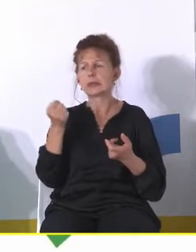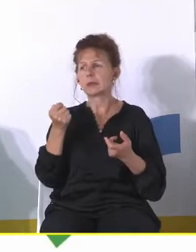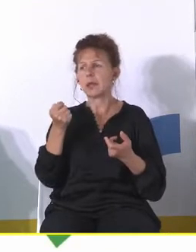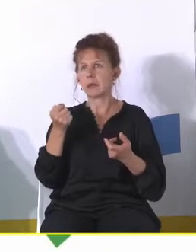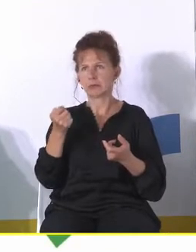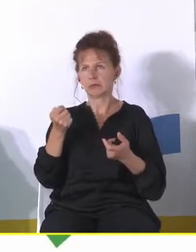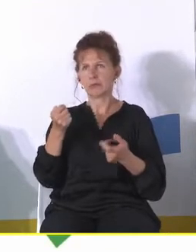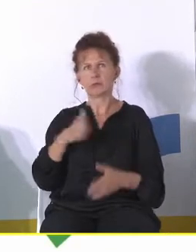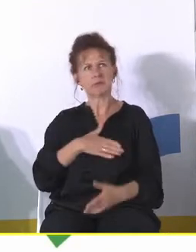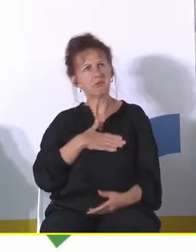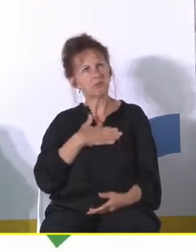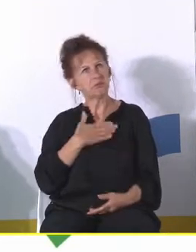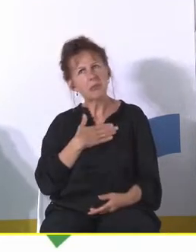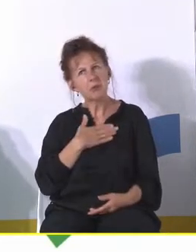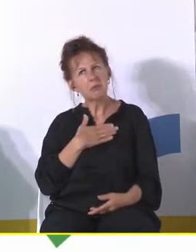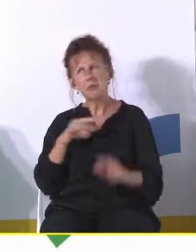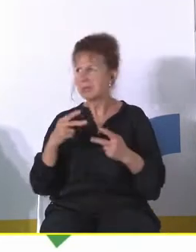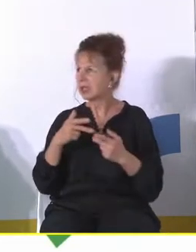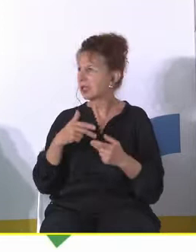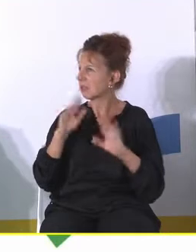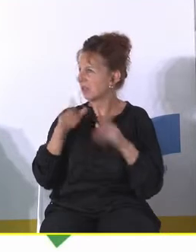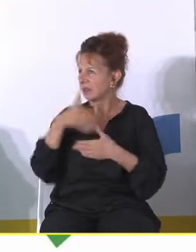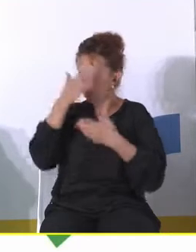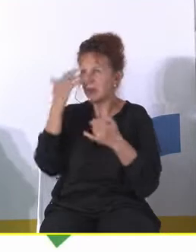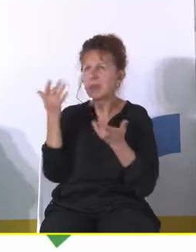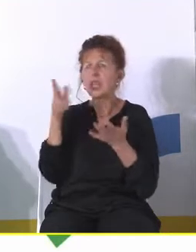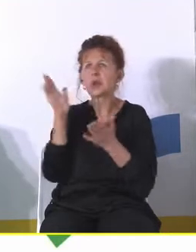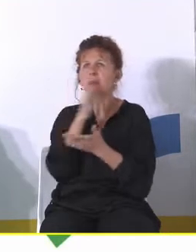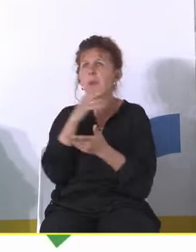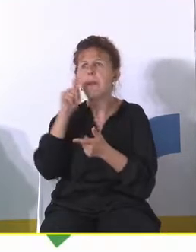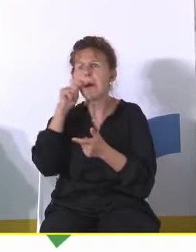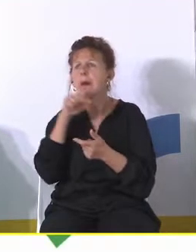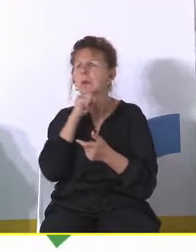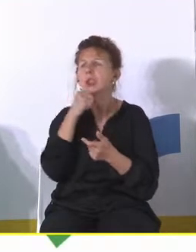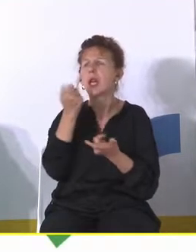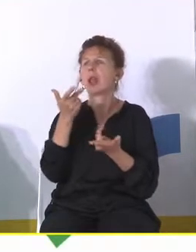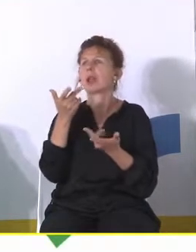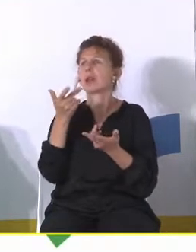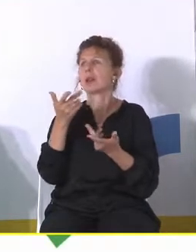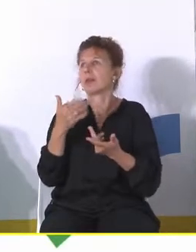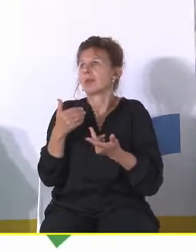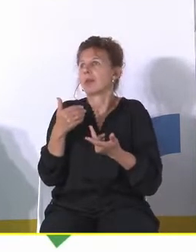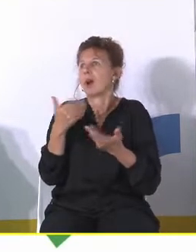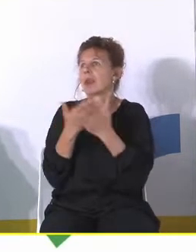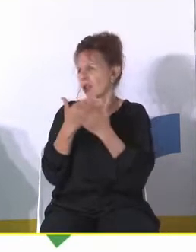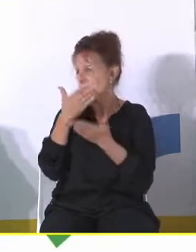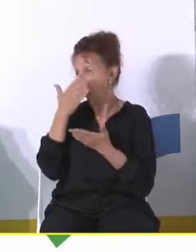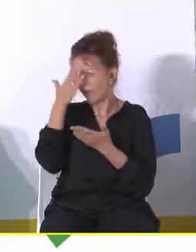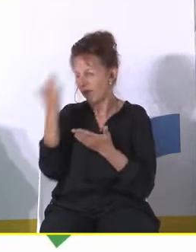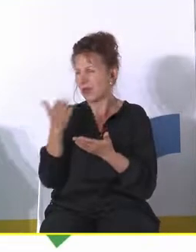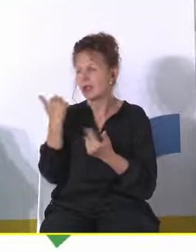Oni mówią, hmm, piknik. Nawet nie wiemy, ile tych dziadków i babć mamy. A dlaczego nie wiecie? No bo się nigdy nie interesowaliśmy, tak?